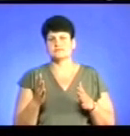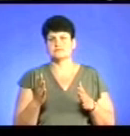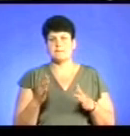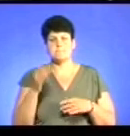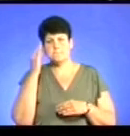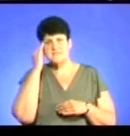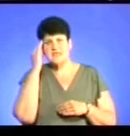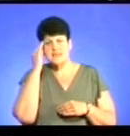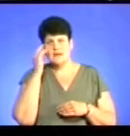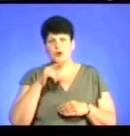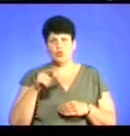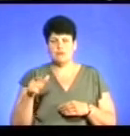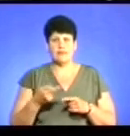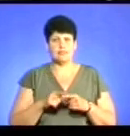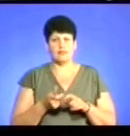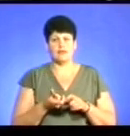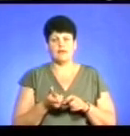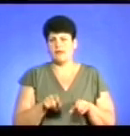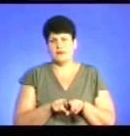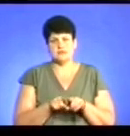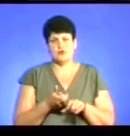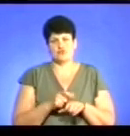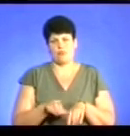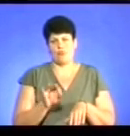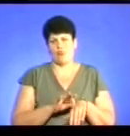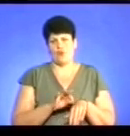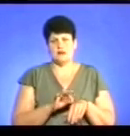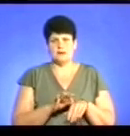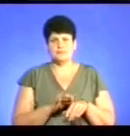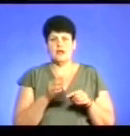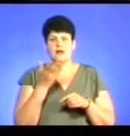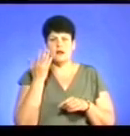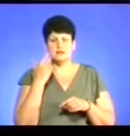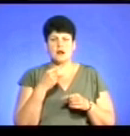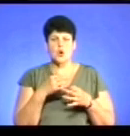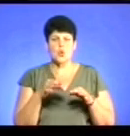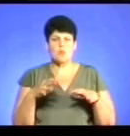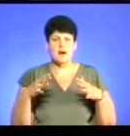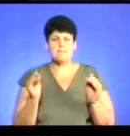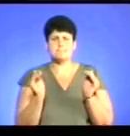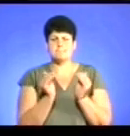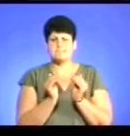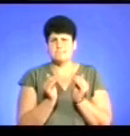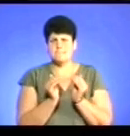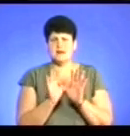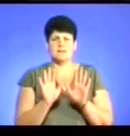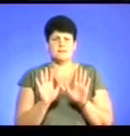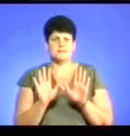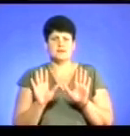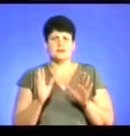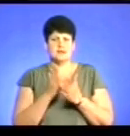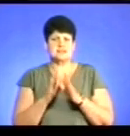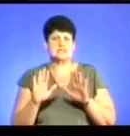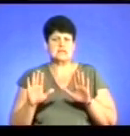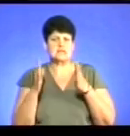мнення людей, це, звісно, дуже більно. Коли люба, якась маленька така зброїна історія,